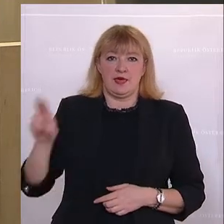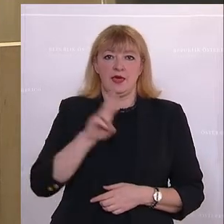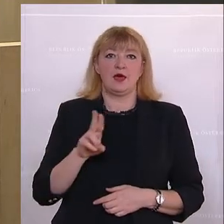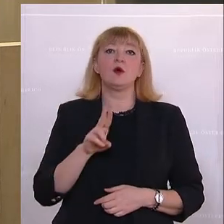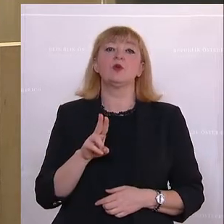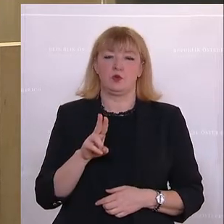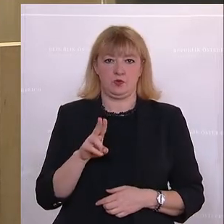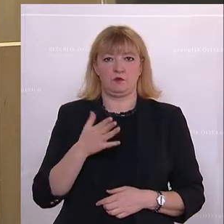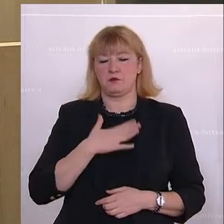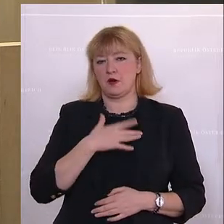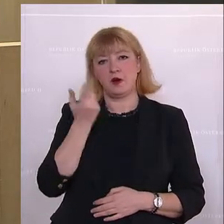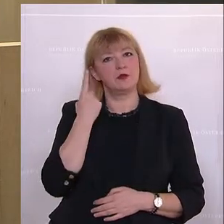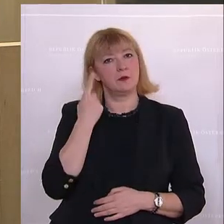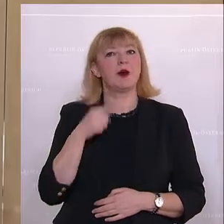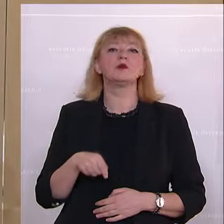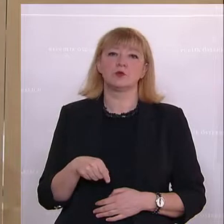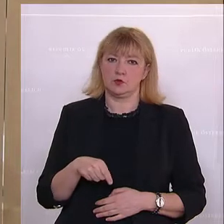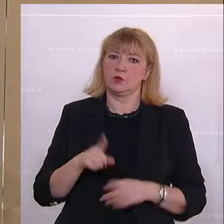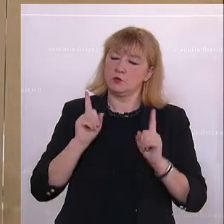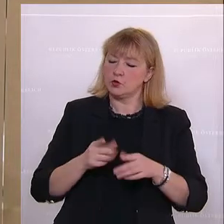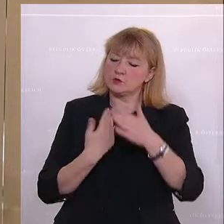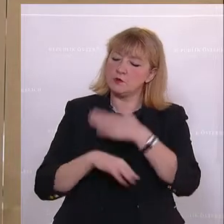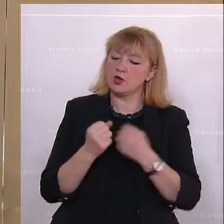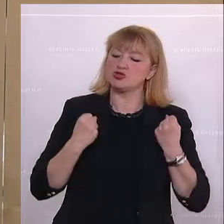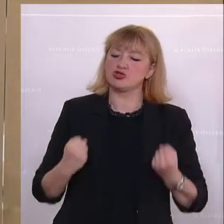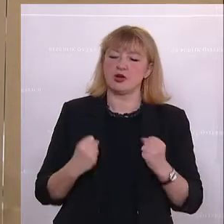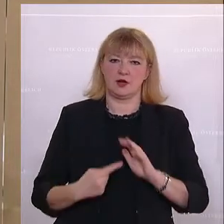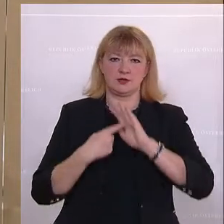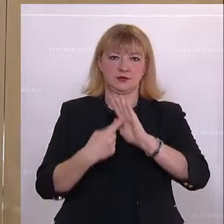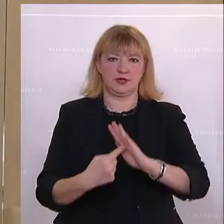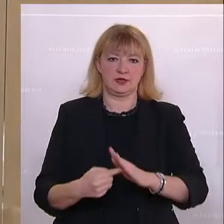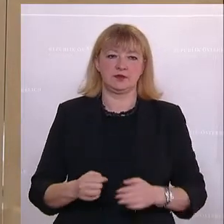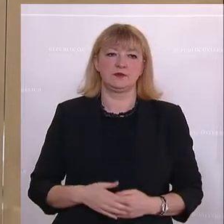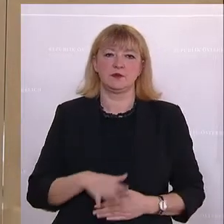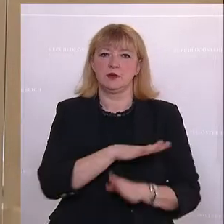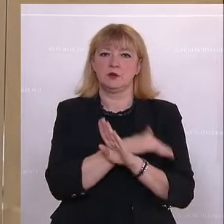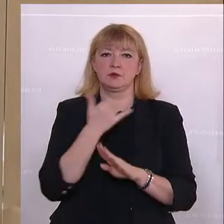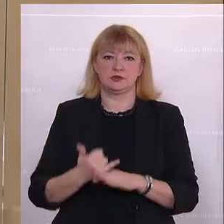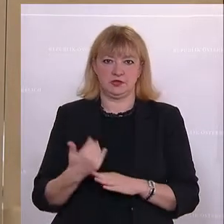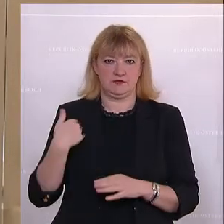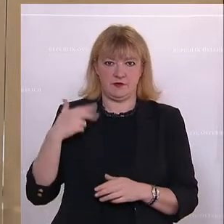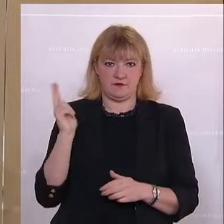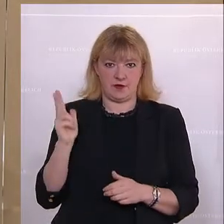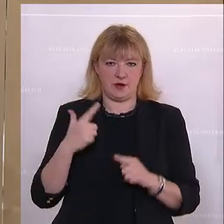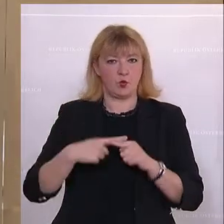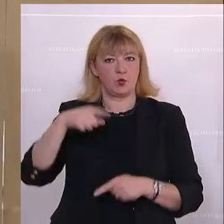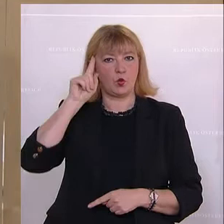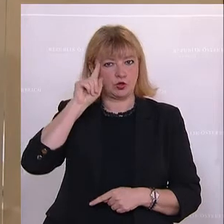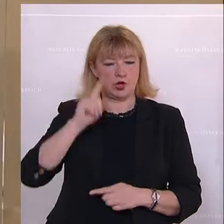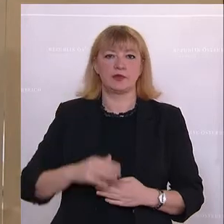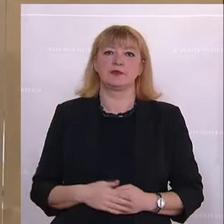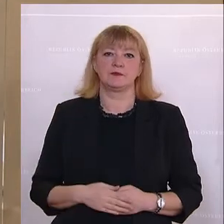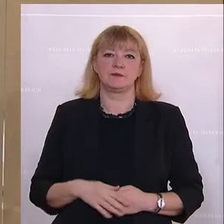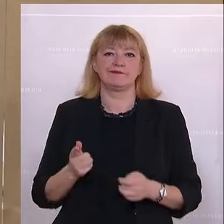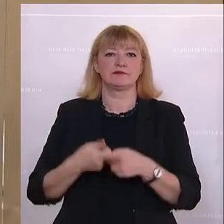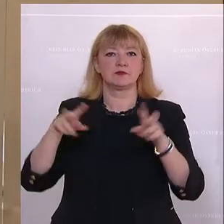meines Erachtens sich stärker zu engagieren. Bisher sind es Frankreich und Deutschland im